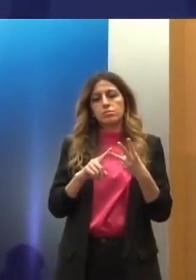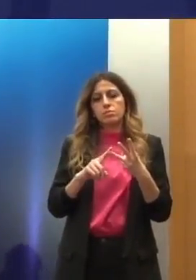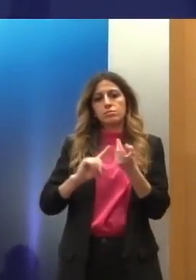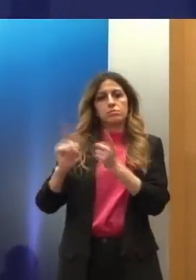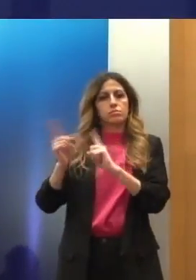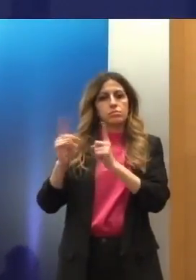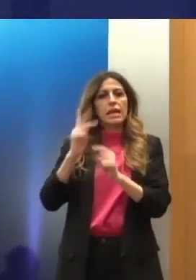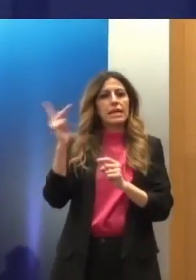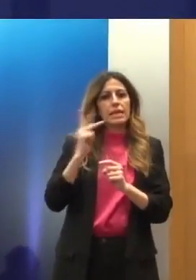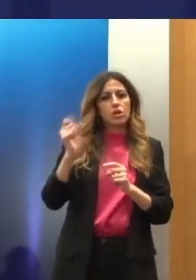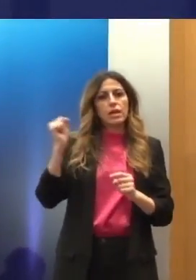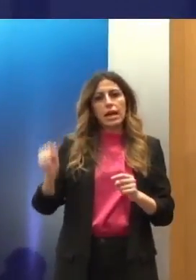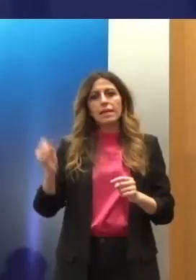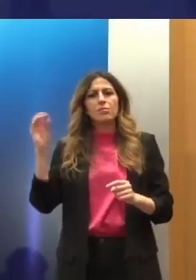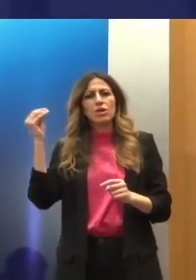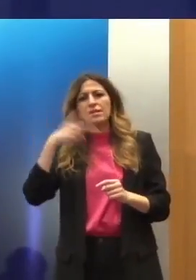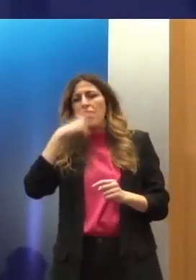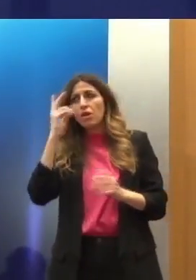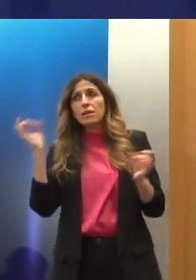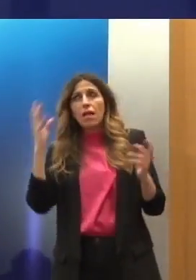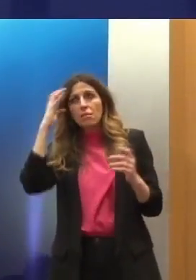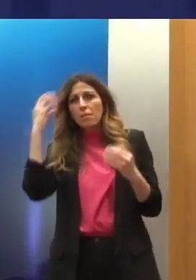και Πολιτιστικά Δικαιώματα, αν θυμάμαι καλά.